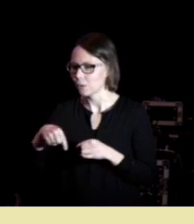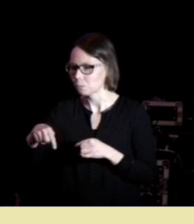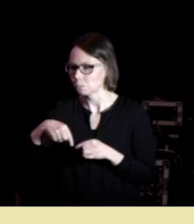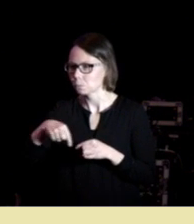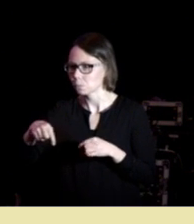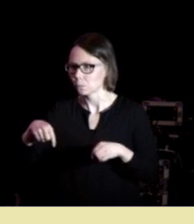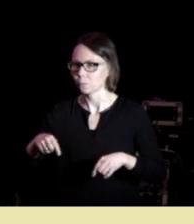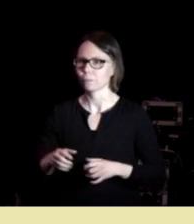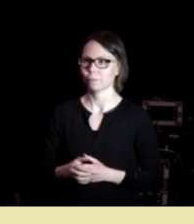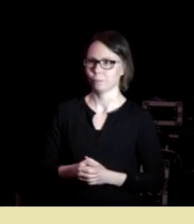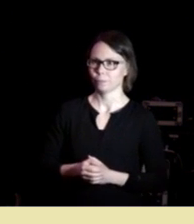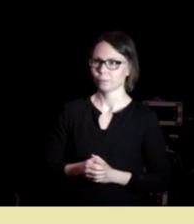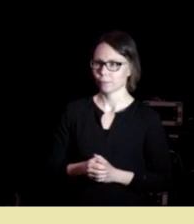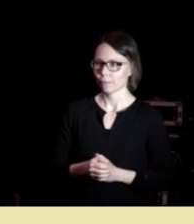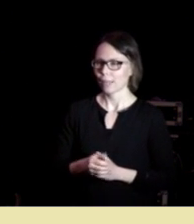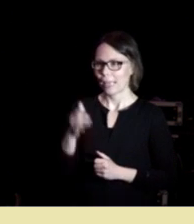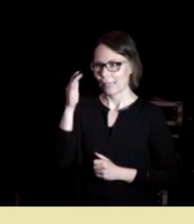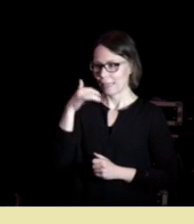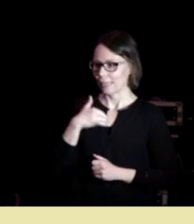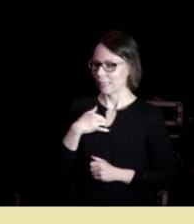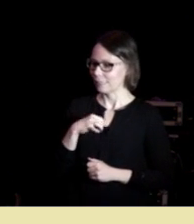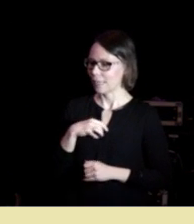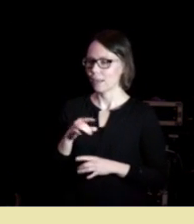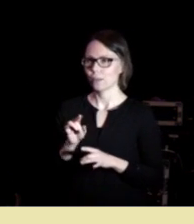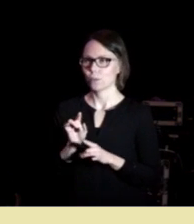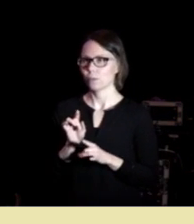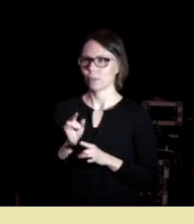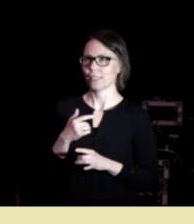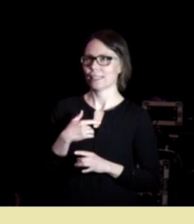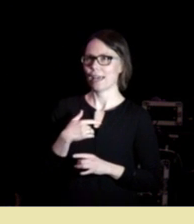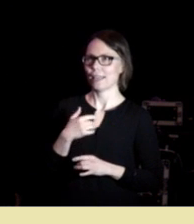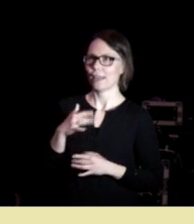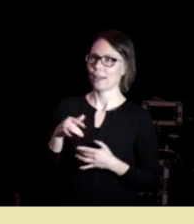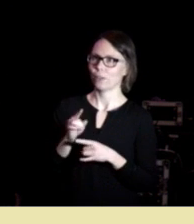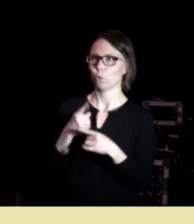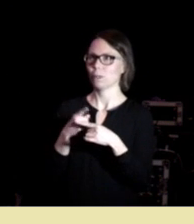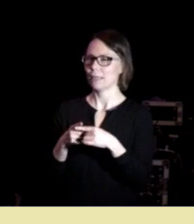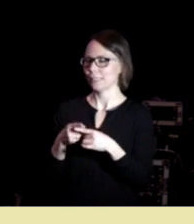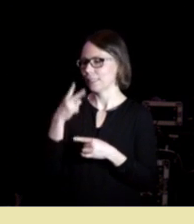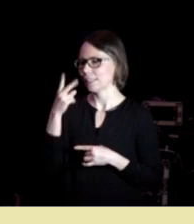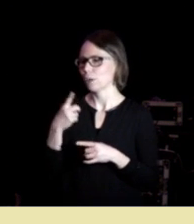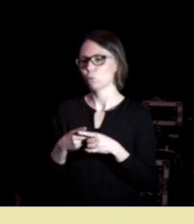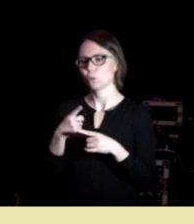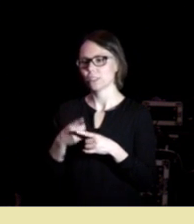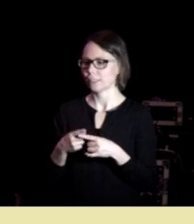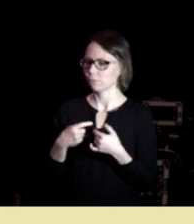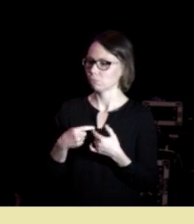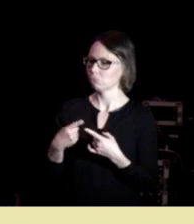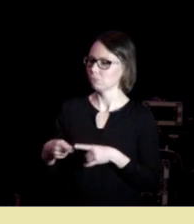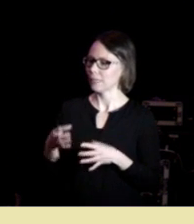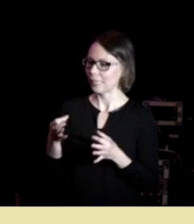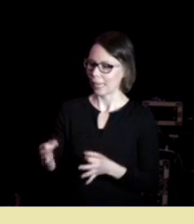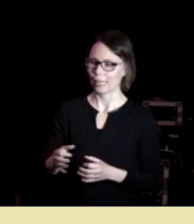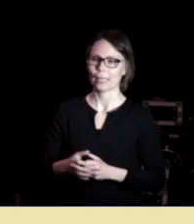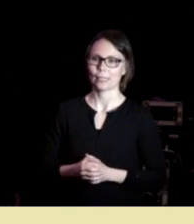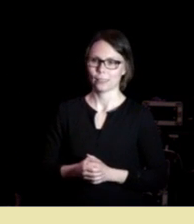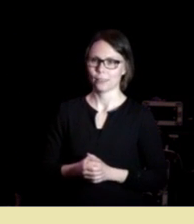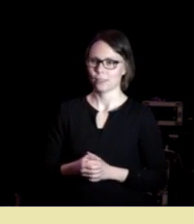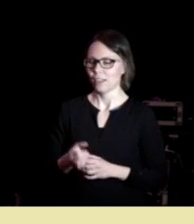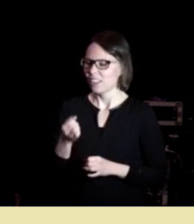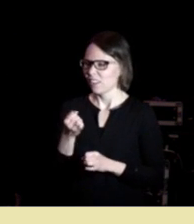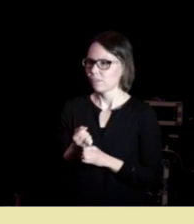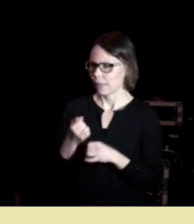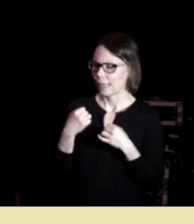Jeg tenker helt klart meg selv som en slags optimist, en som ser veldig positivt på ting, i hvert fall ganske